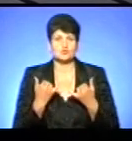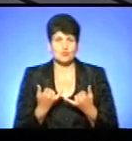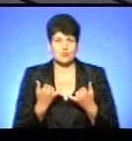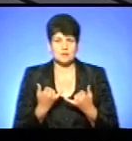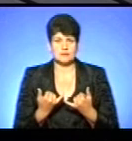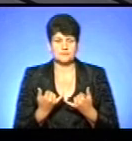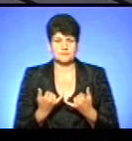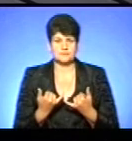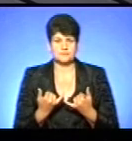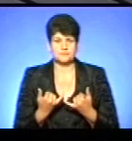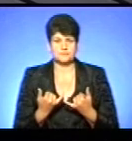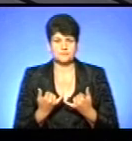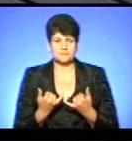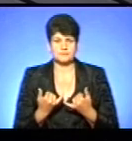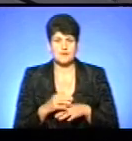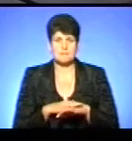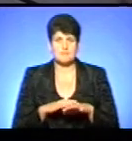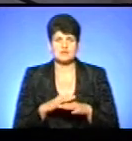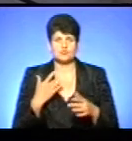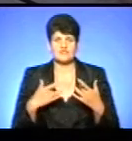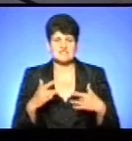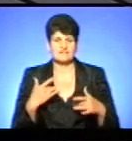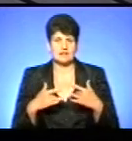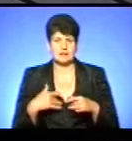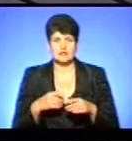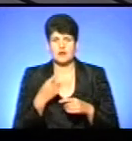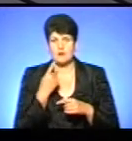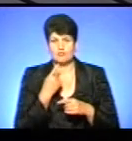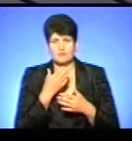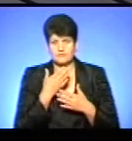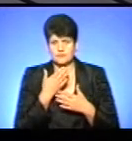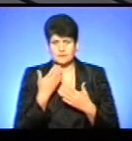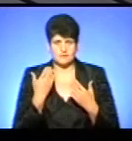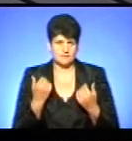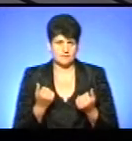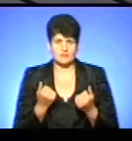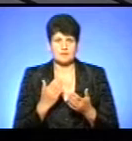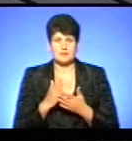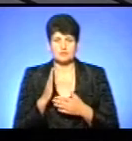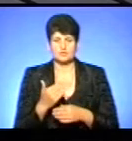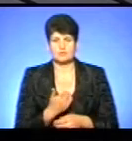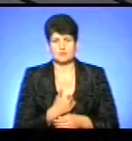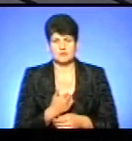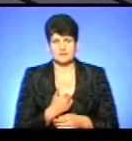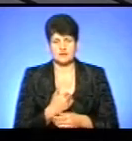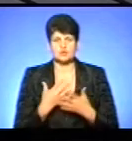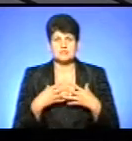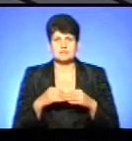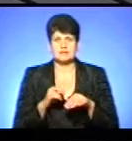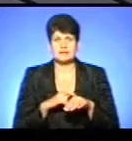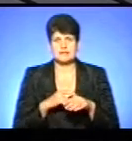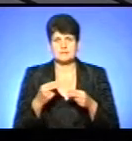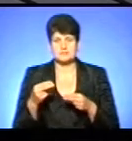про масові звільнення мова не може йти, а якраз має бути мотивація. Тобто, якщо сьогодні сімейний лікар